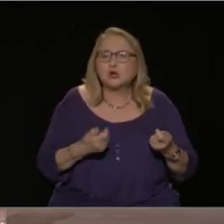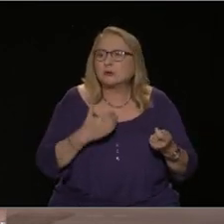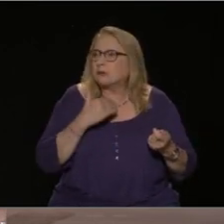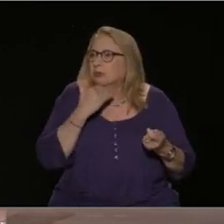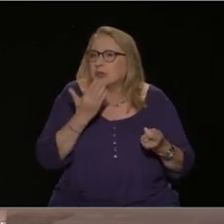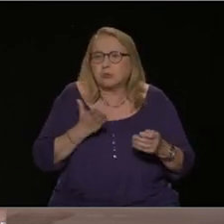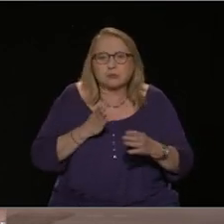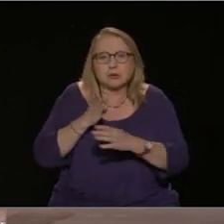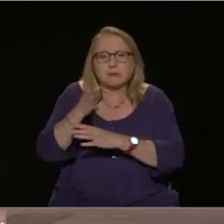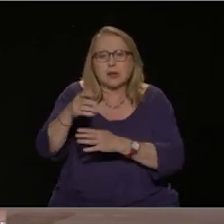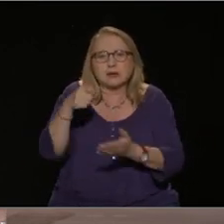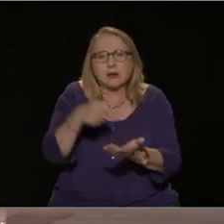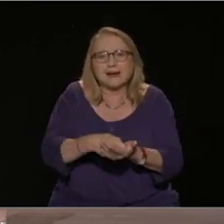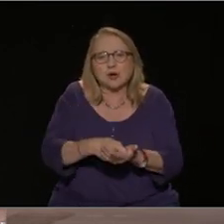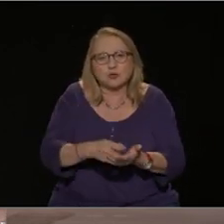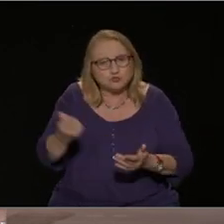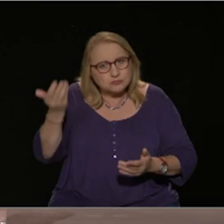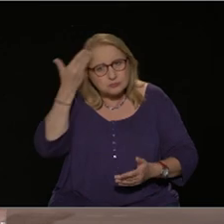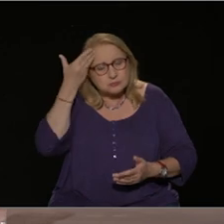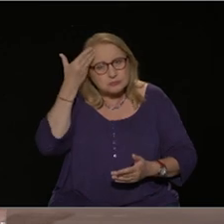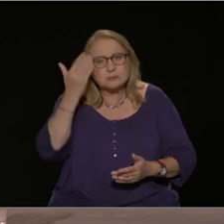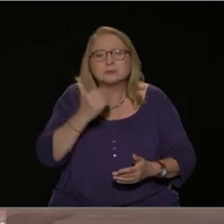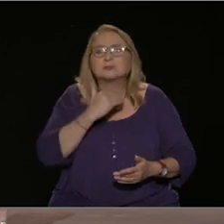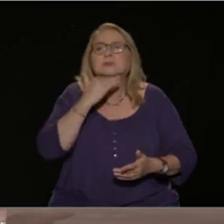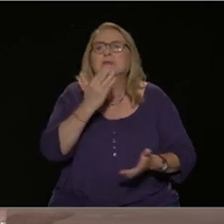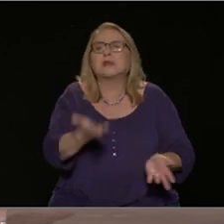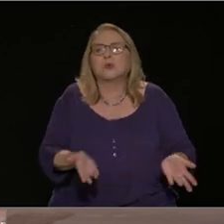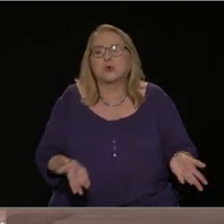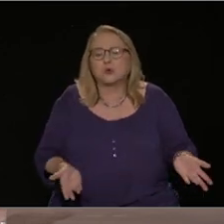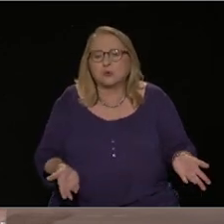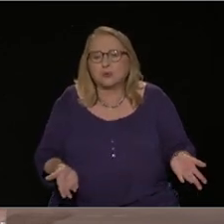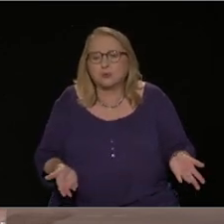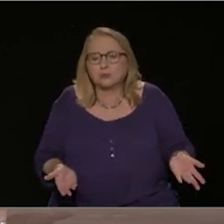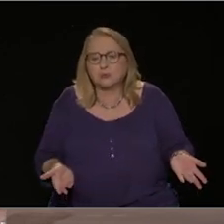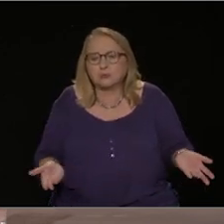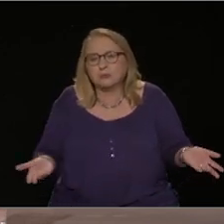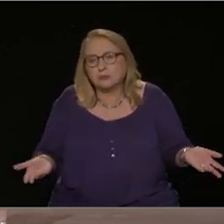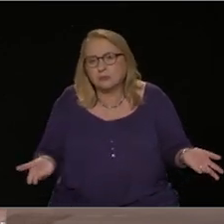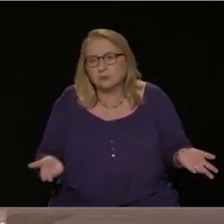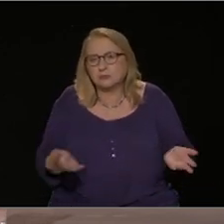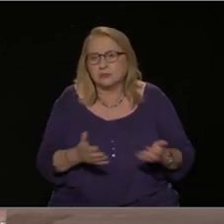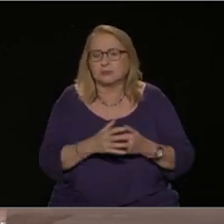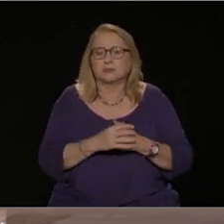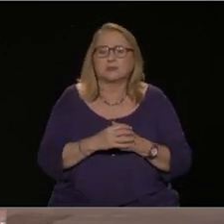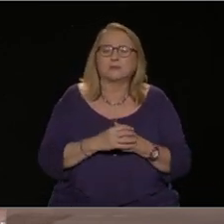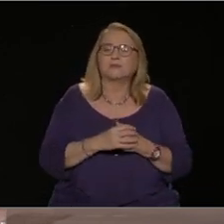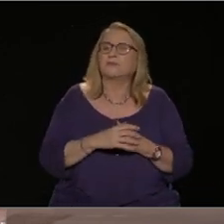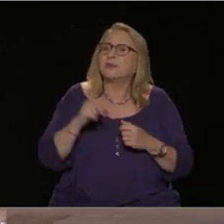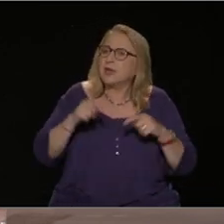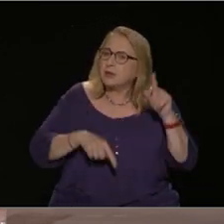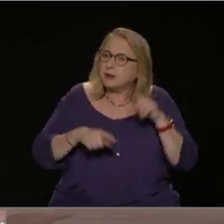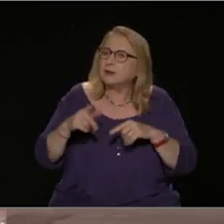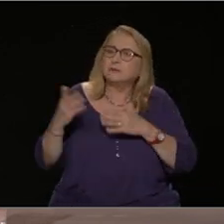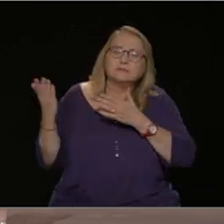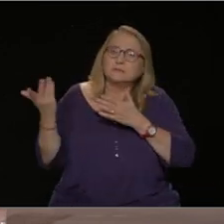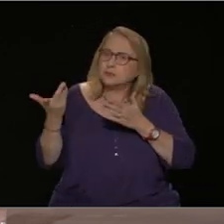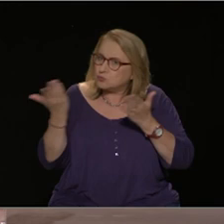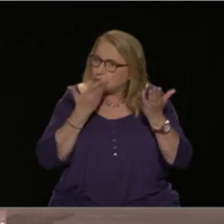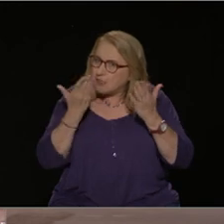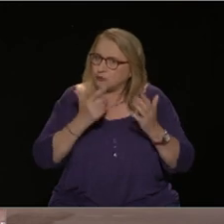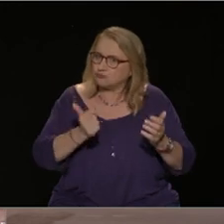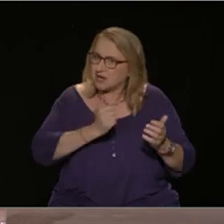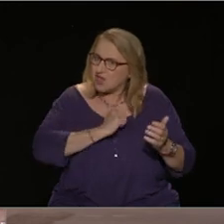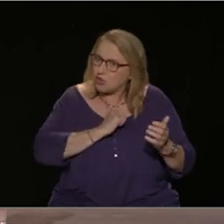πραγματικότητα των νέων που σήμερα σπουδάζουν σε πτυχία χωρίς κατοχυρωμένα δικαιώματα, στην αγορά εργασίας,